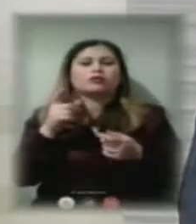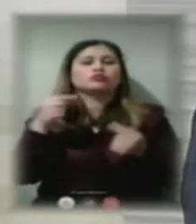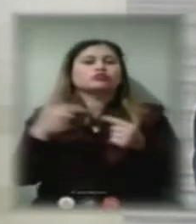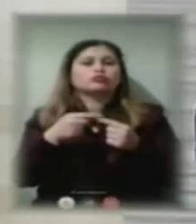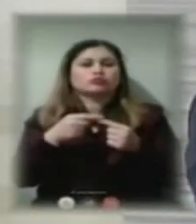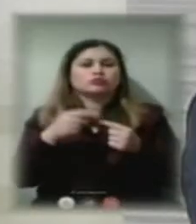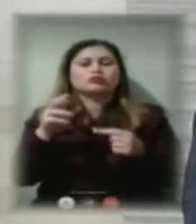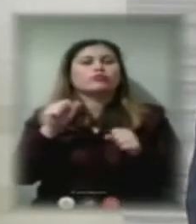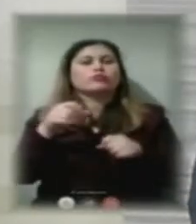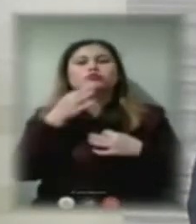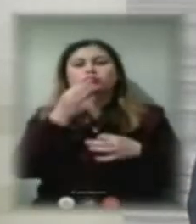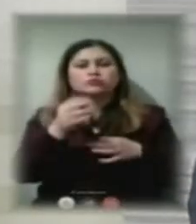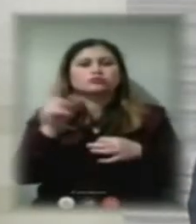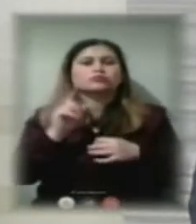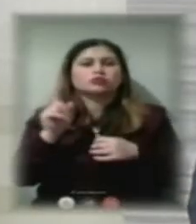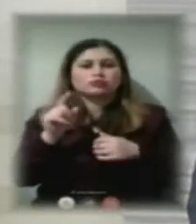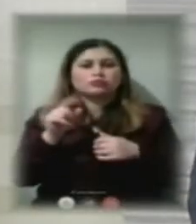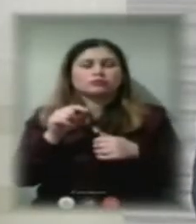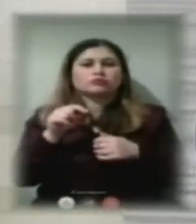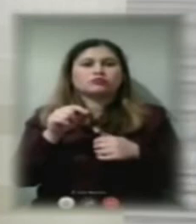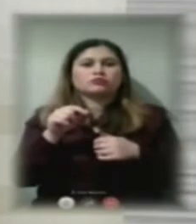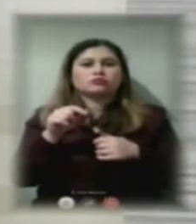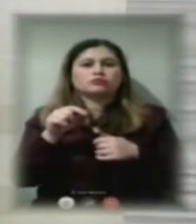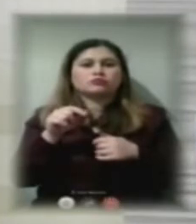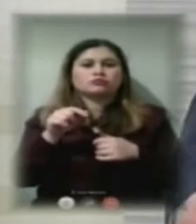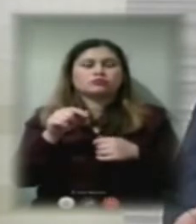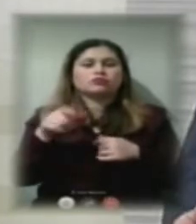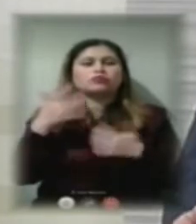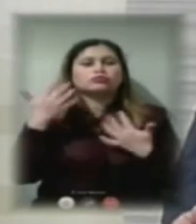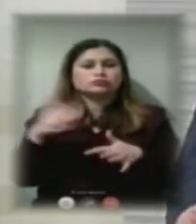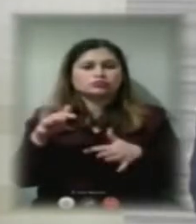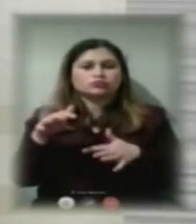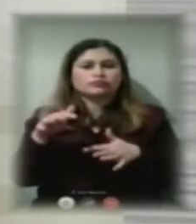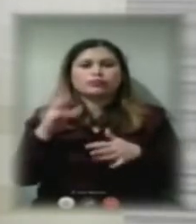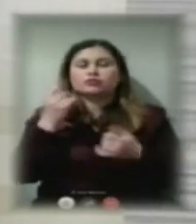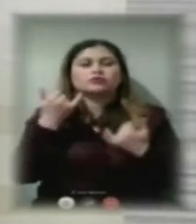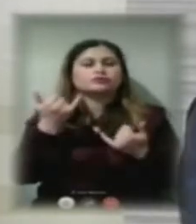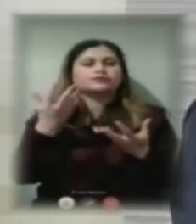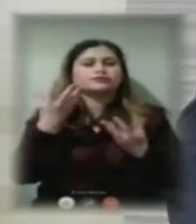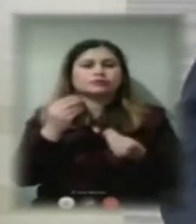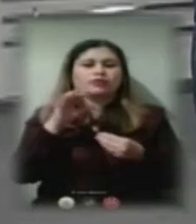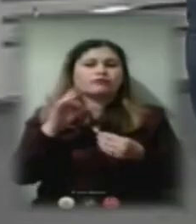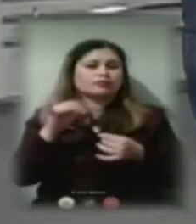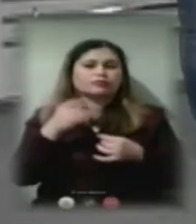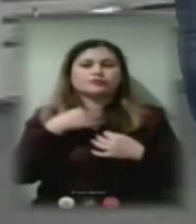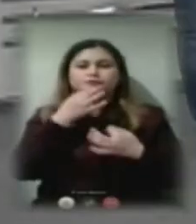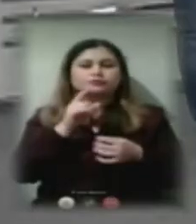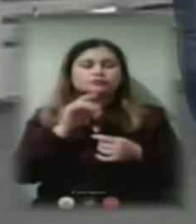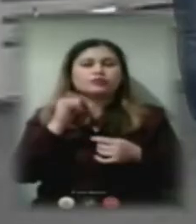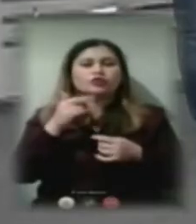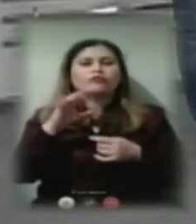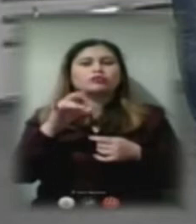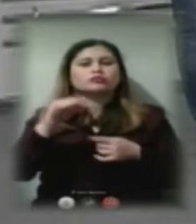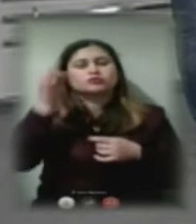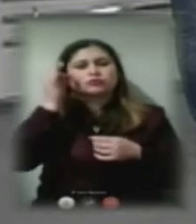відповісти вже не на сьогоднішньому ефірі. Ігоре Володимировичу, ви згадали про будинки з